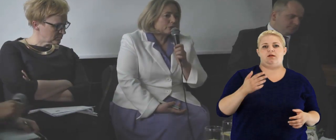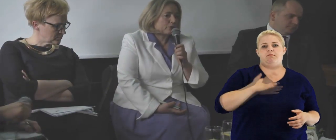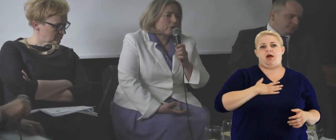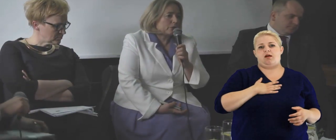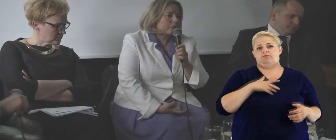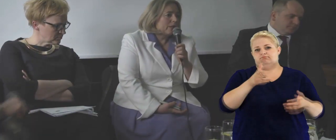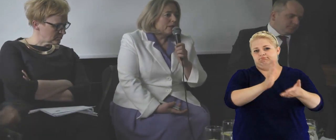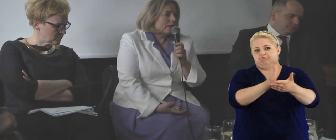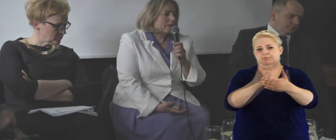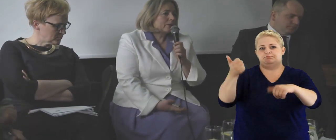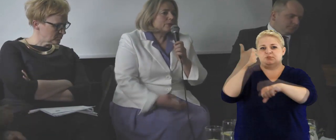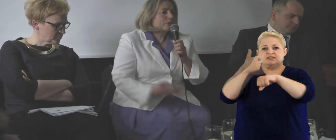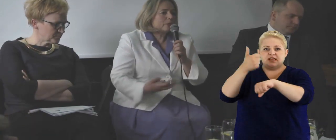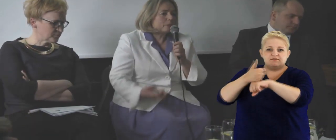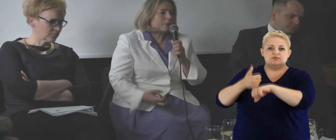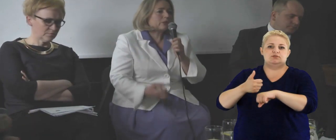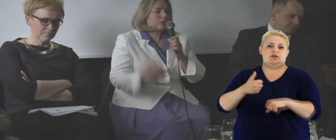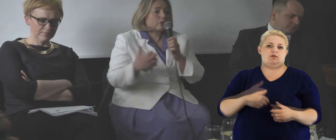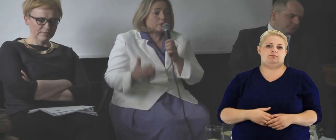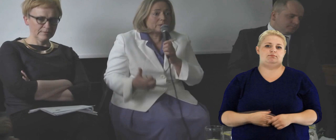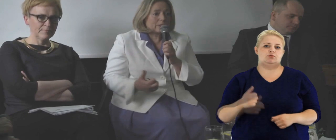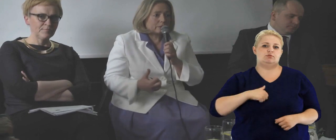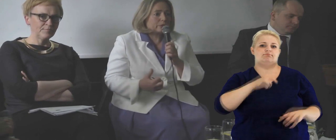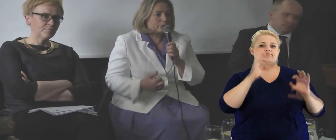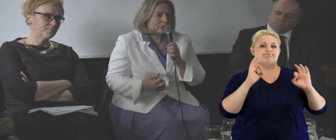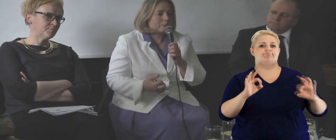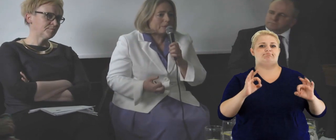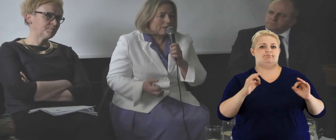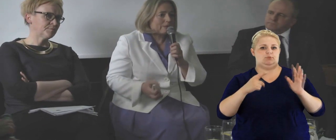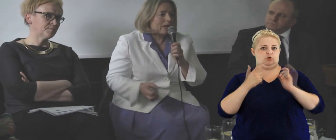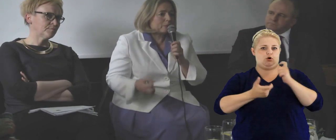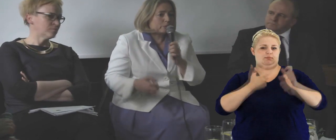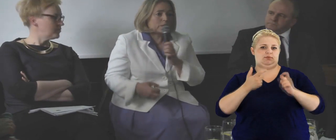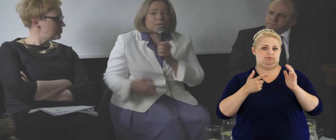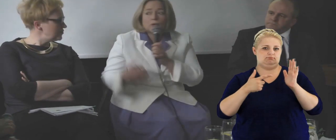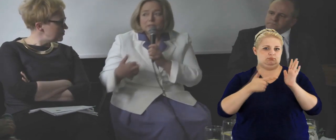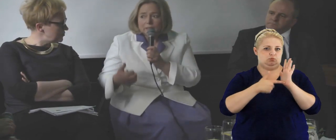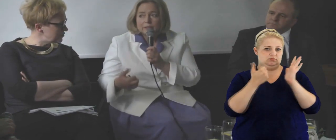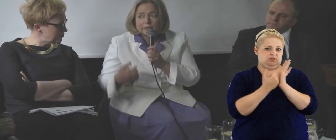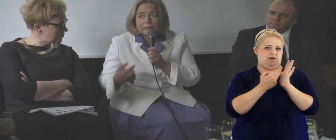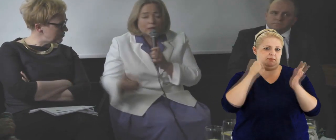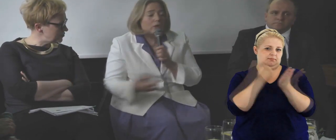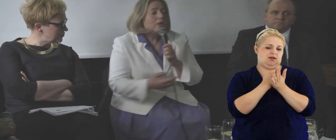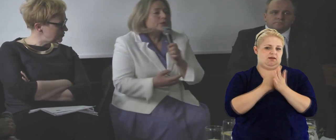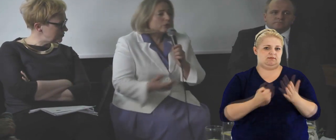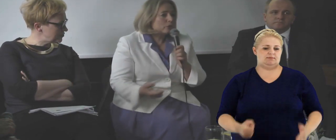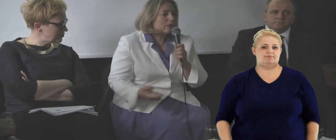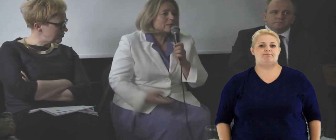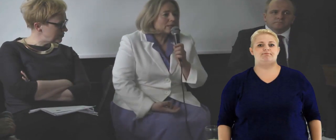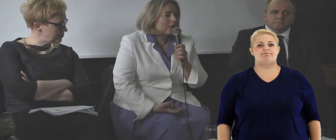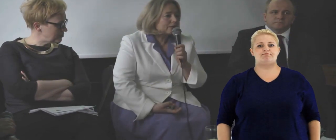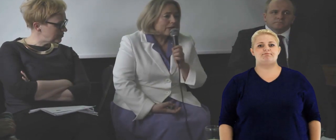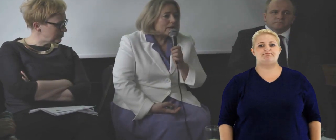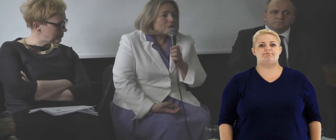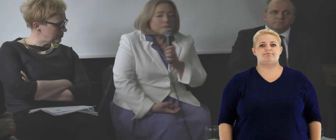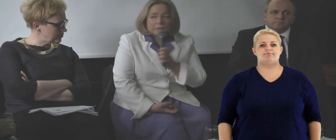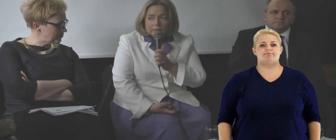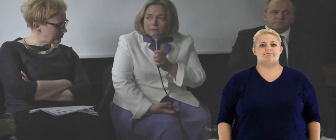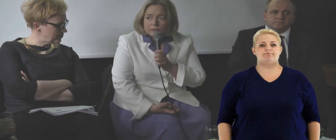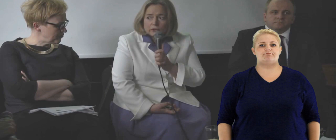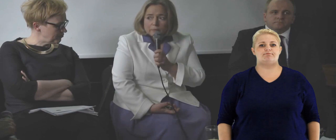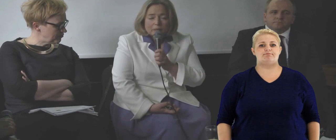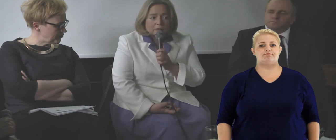przedstawicielom swoim w tym po pierwsze w dobrym stanowieniu prawa, a po drugie w ocenie tego, co do nas trafia.